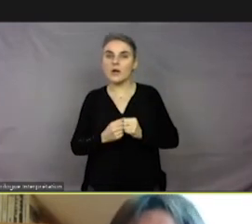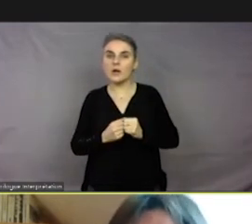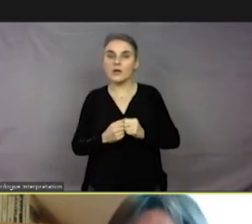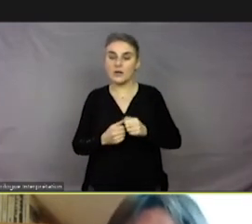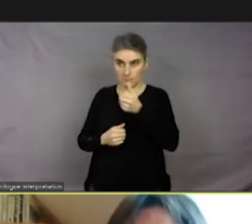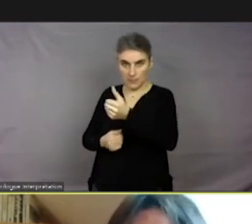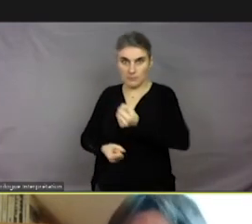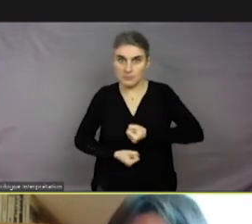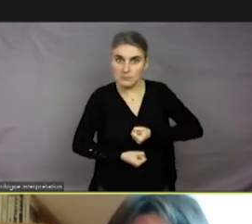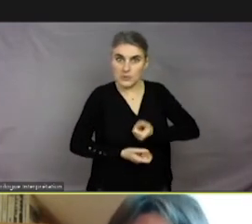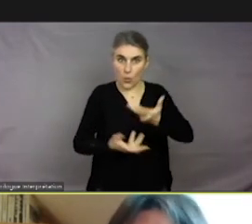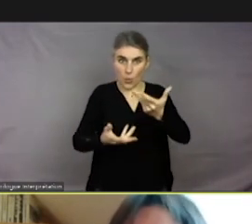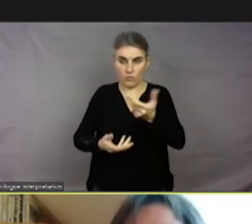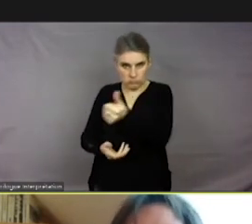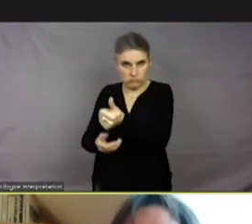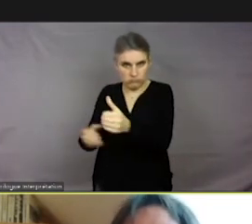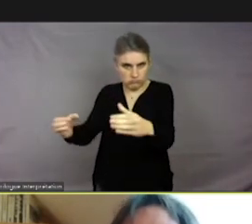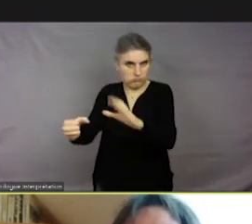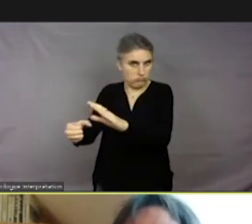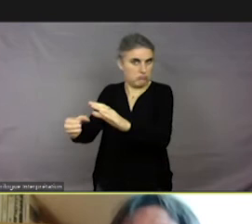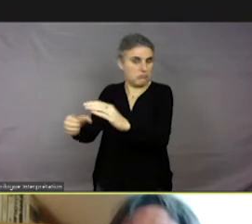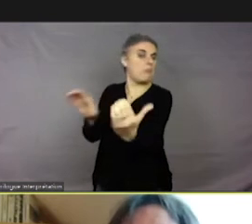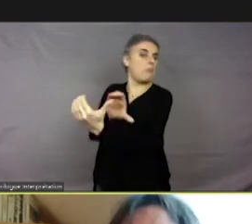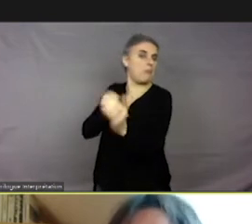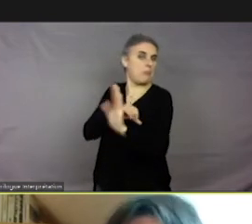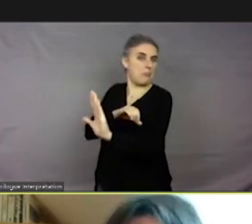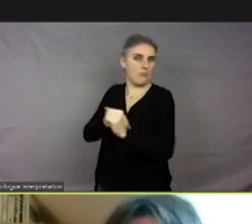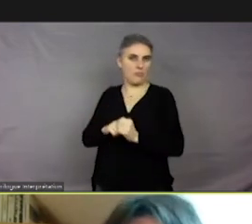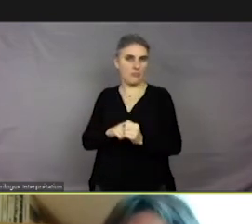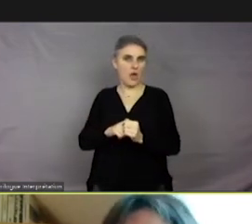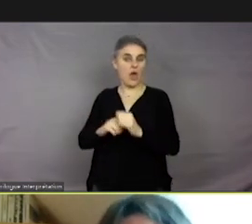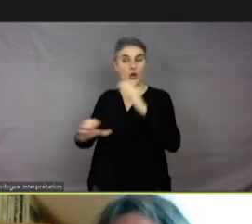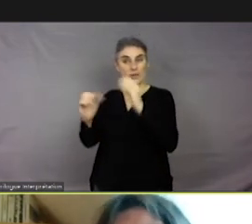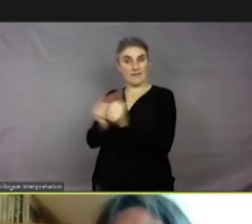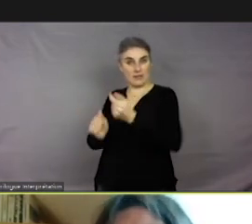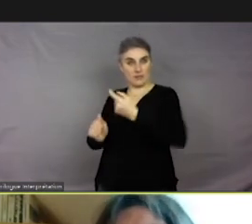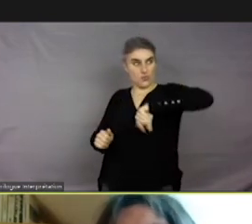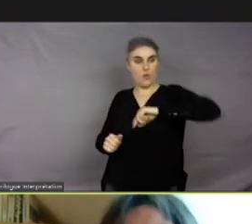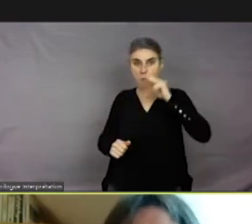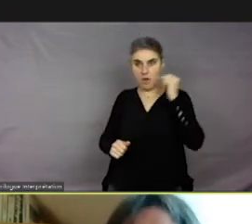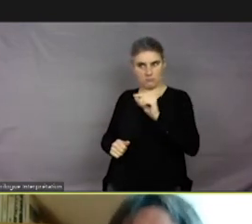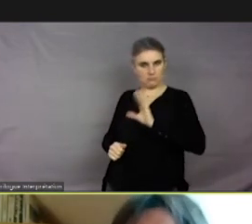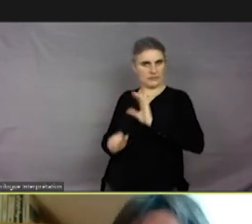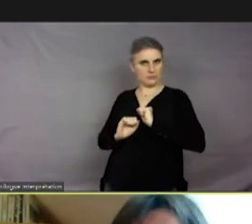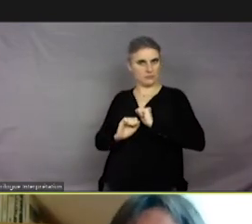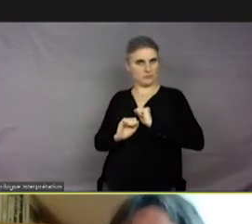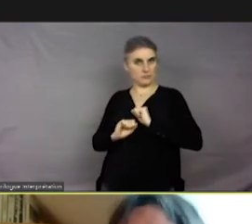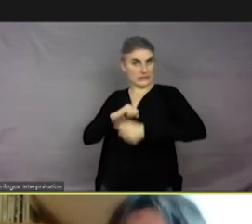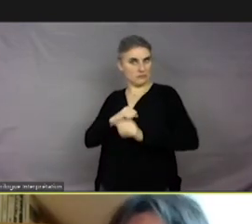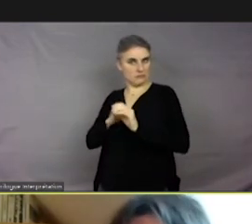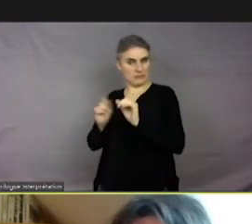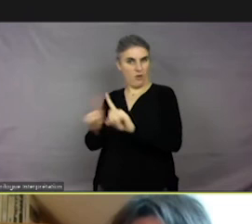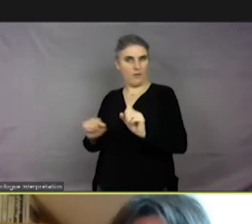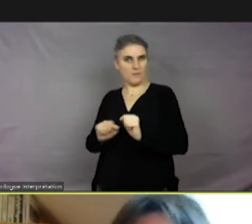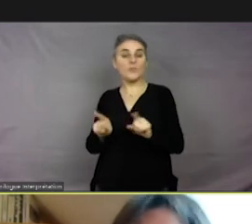de s'exprimer entre eux, ils ont une manière de s'exprimer avec nous et en fonction de l'éducation que